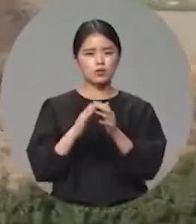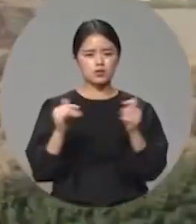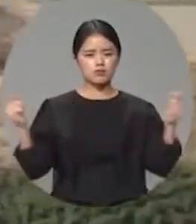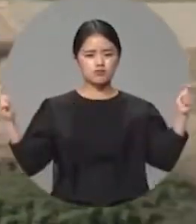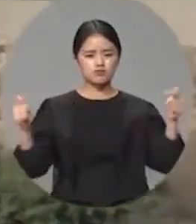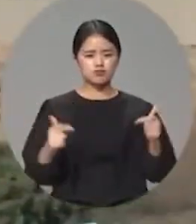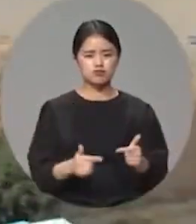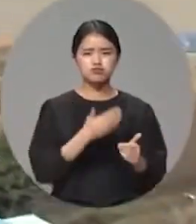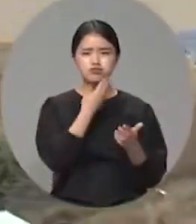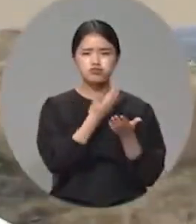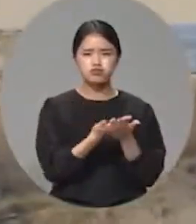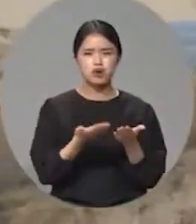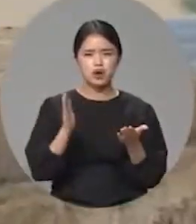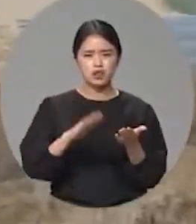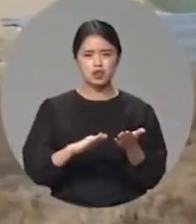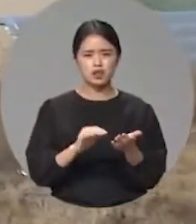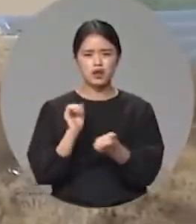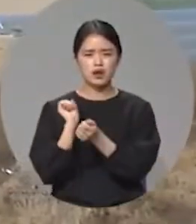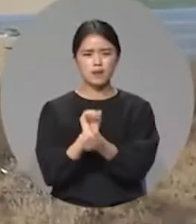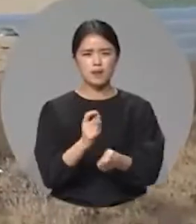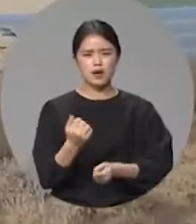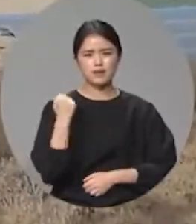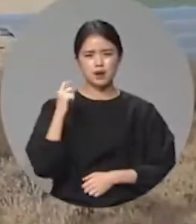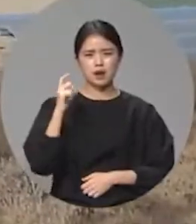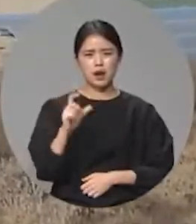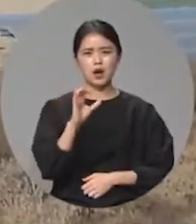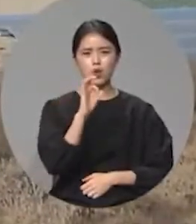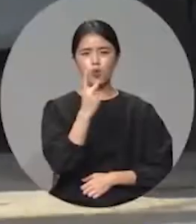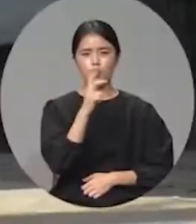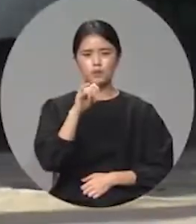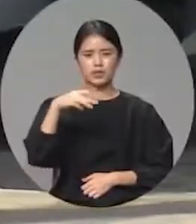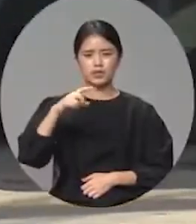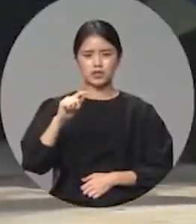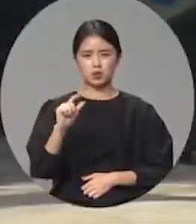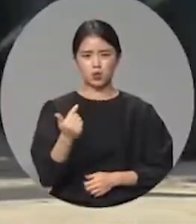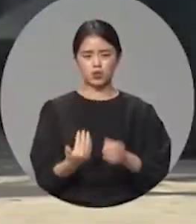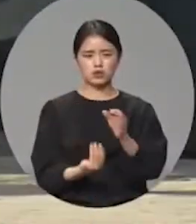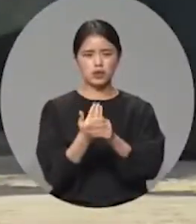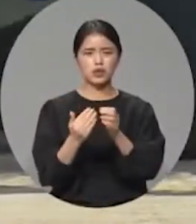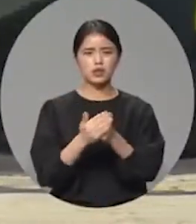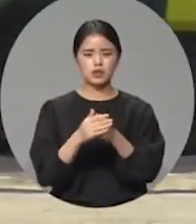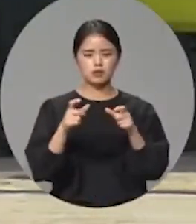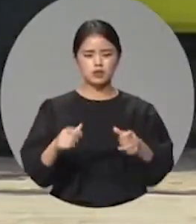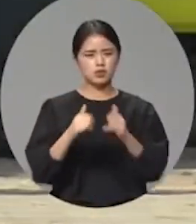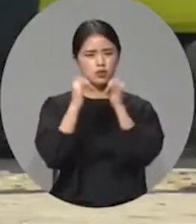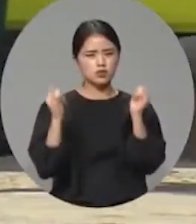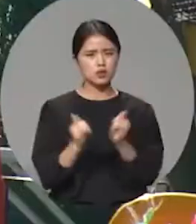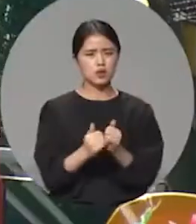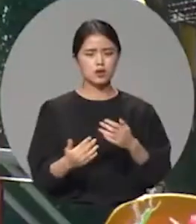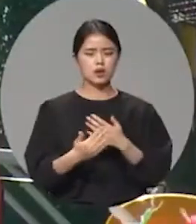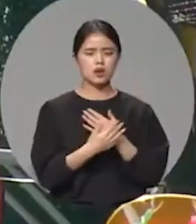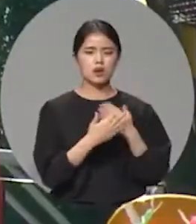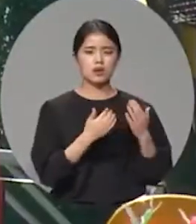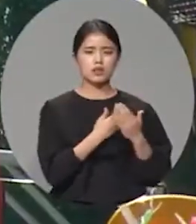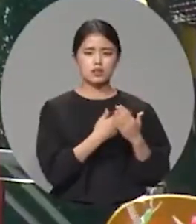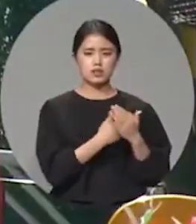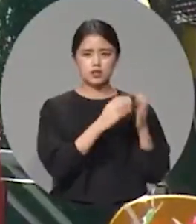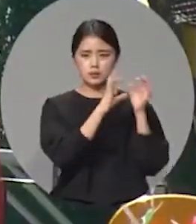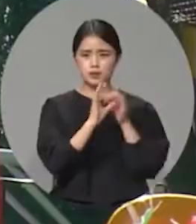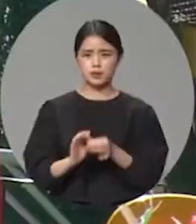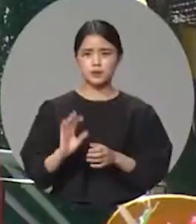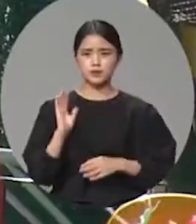줄여야 하는 상황에서 전염력이 강한 것으로 알려진 오미크론까지 등장하면서 지역사회의 긴장감이 커지고 있습니다.